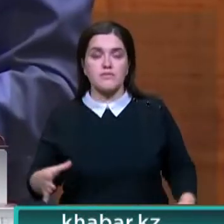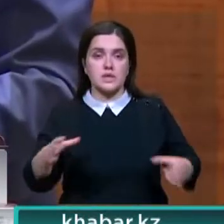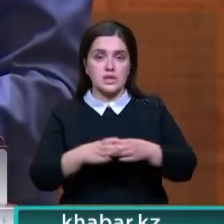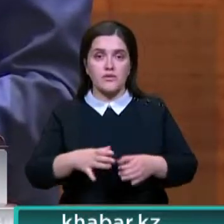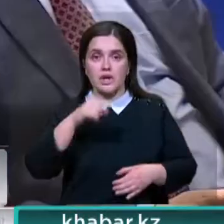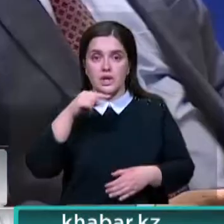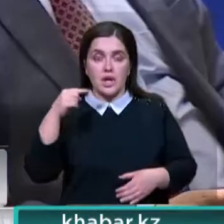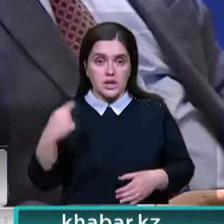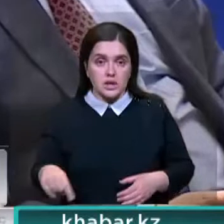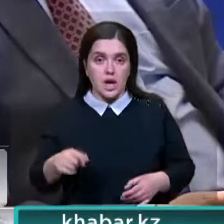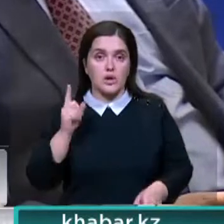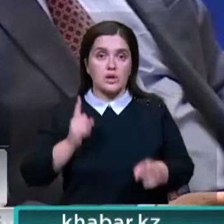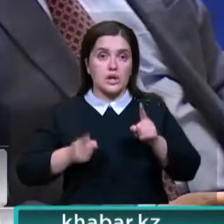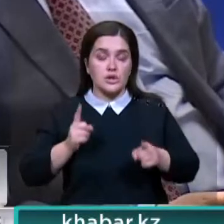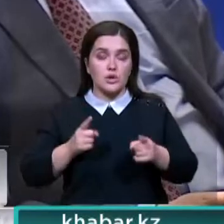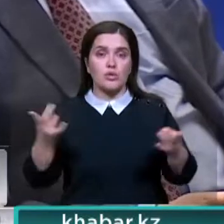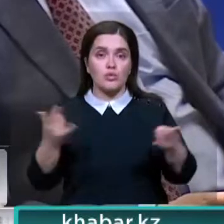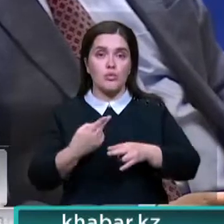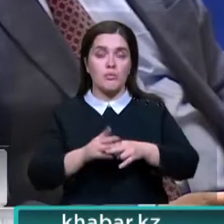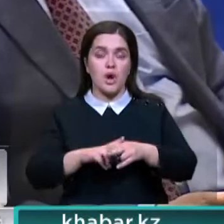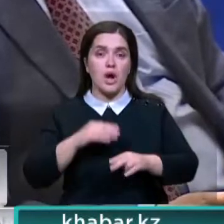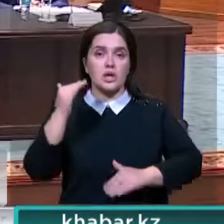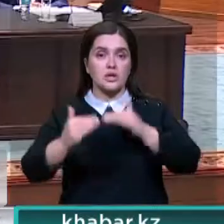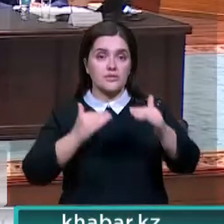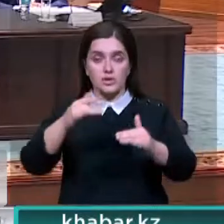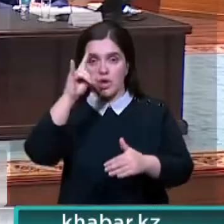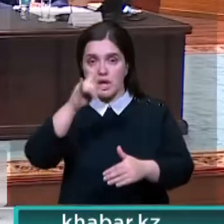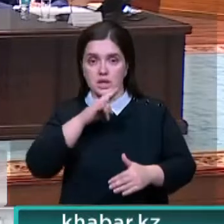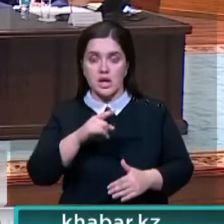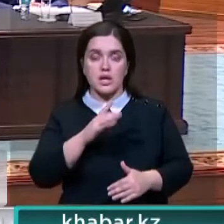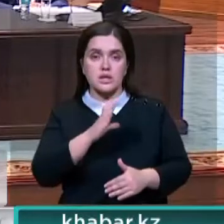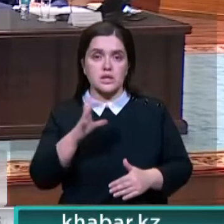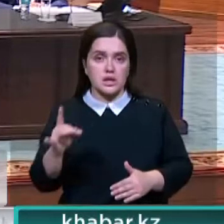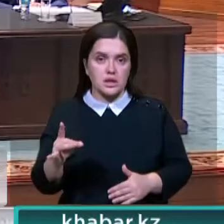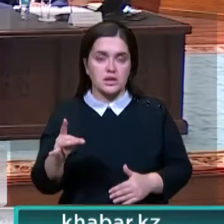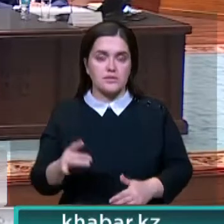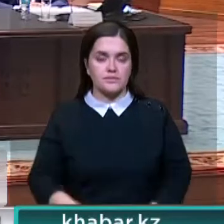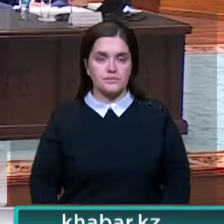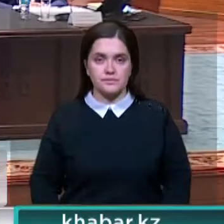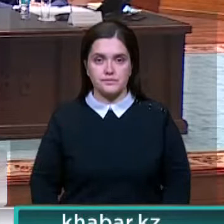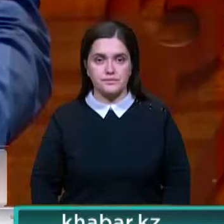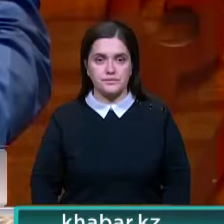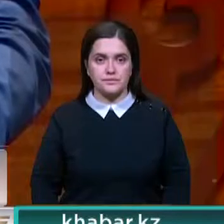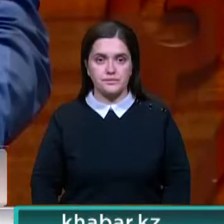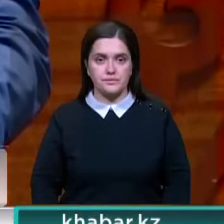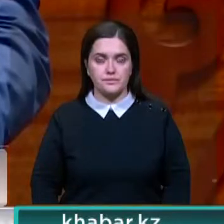империи. Реалистично подойти нужно и к развитию Казахстана в составе СССР, заявил государственный секретарь.